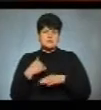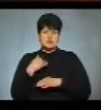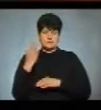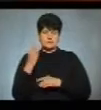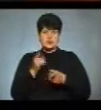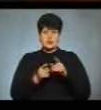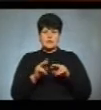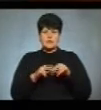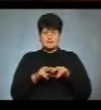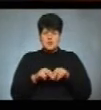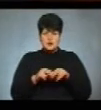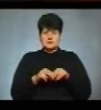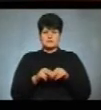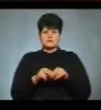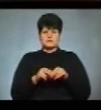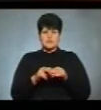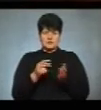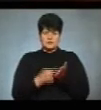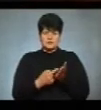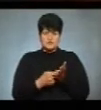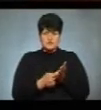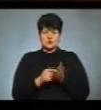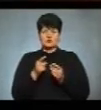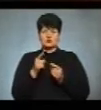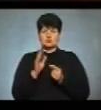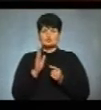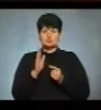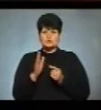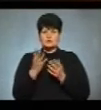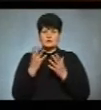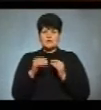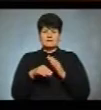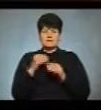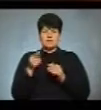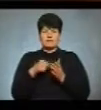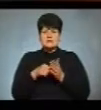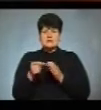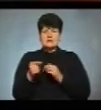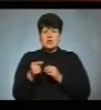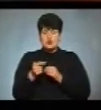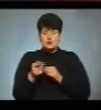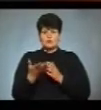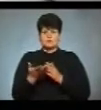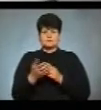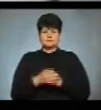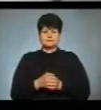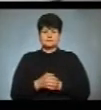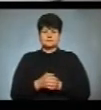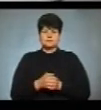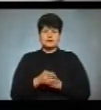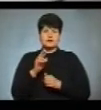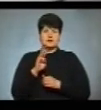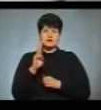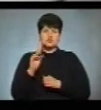Оригінал паспорту свого і додати, яка буде підтверджувати, чому вона буде в день виборів, місті Тернополі чи не. Де в нас хочуть голосувати. Яна